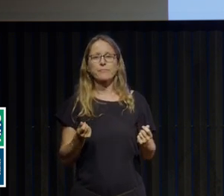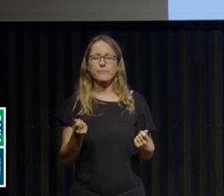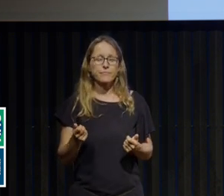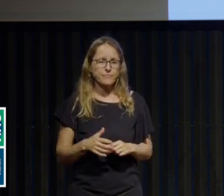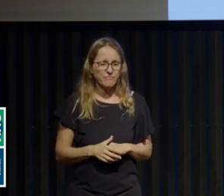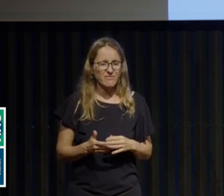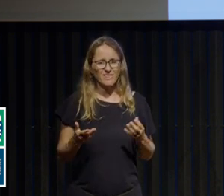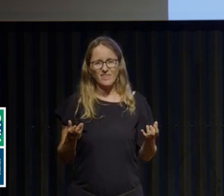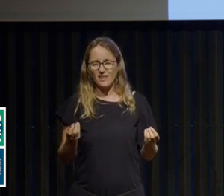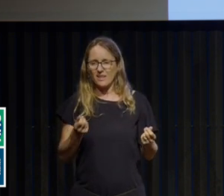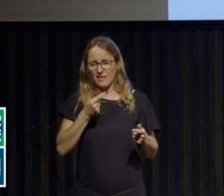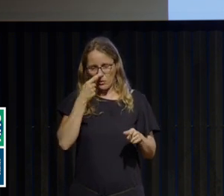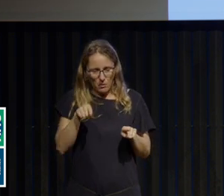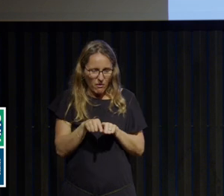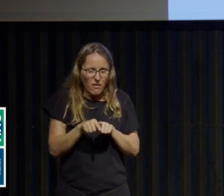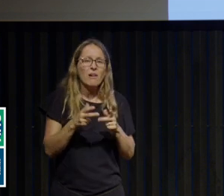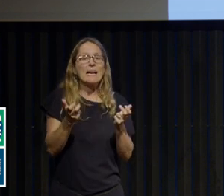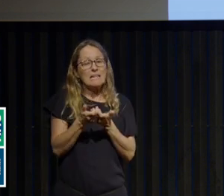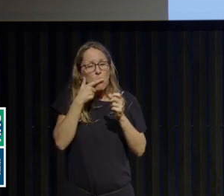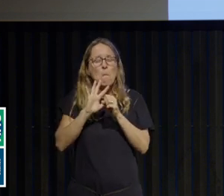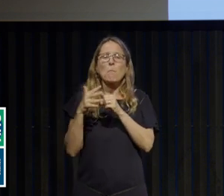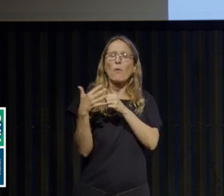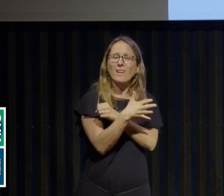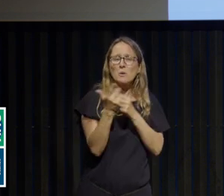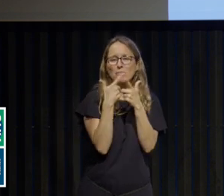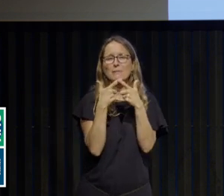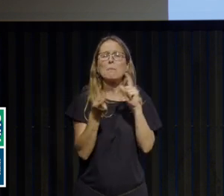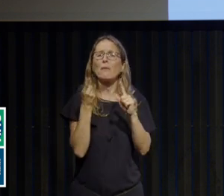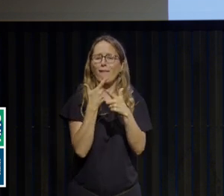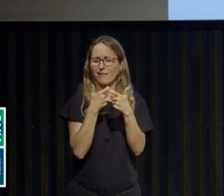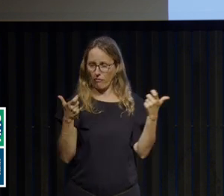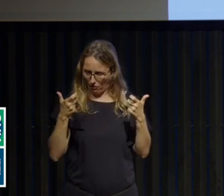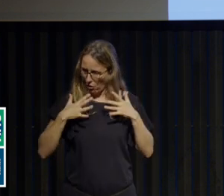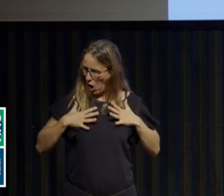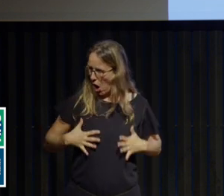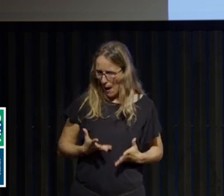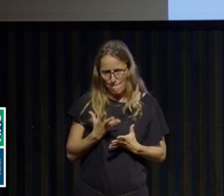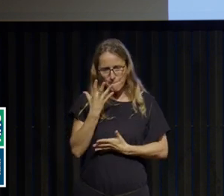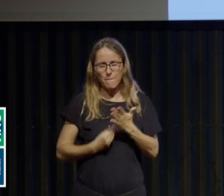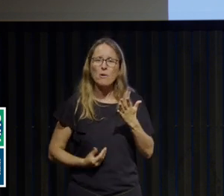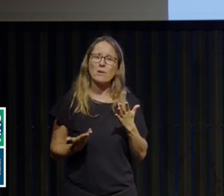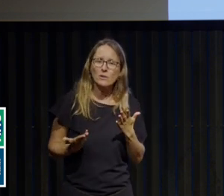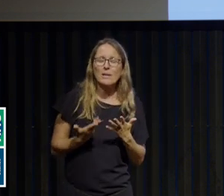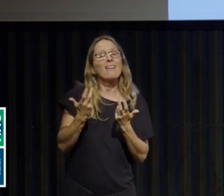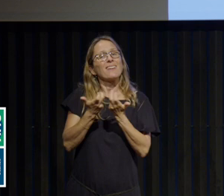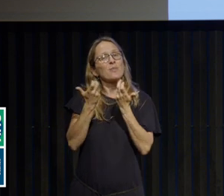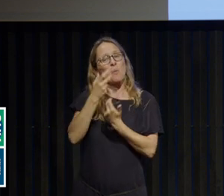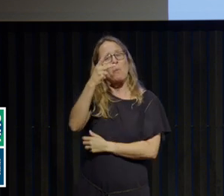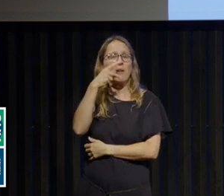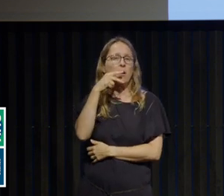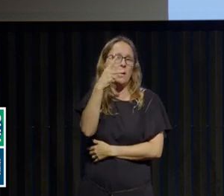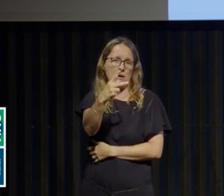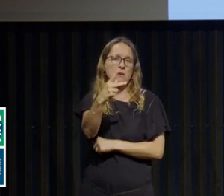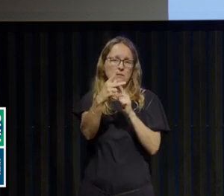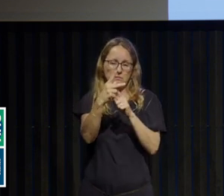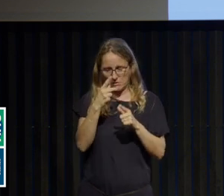d'éléments électrolytiques comme les ions potassium par les vomissements, donc avec une baisse du potassium au